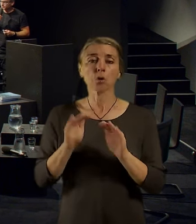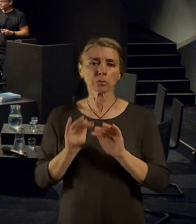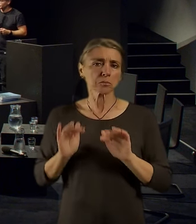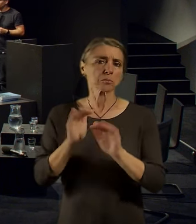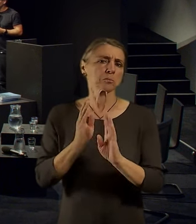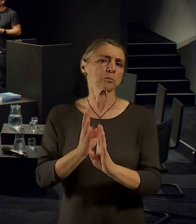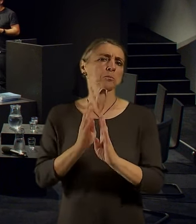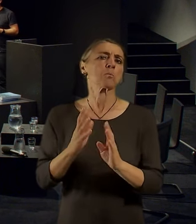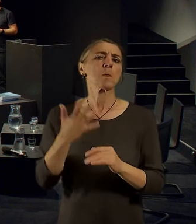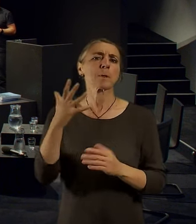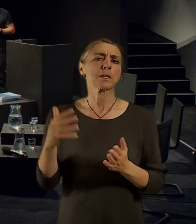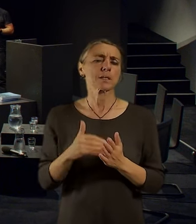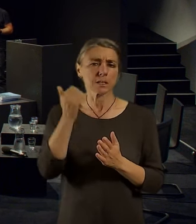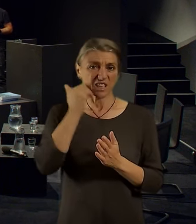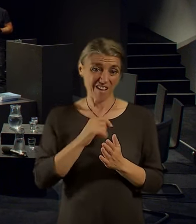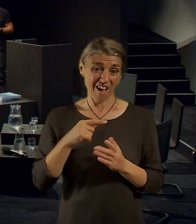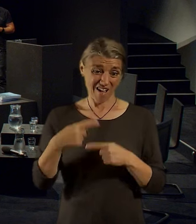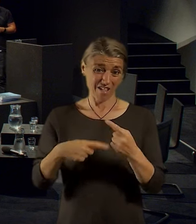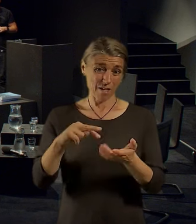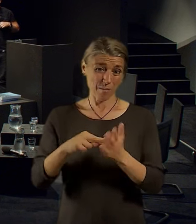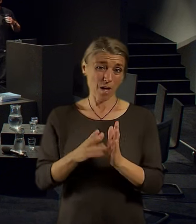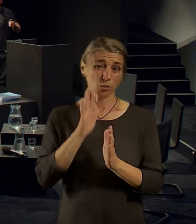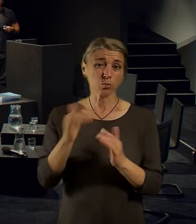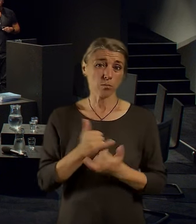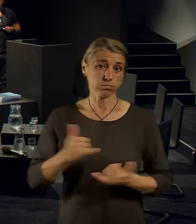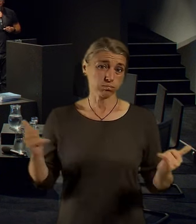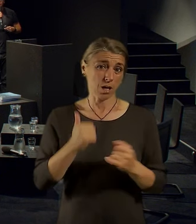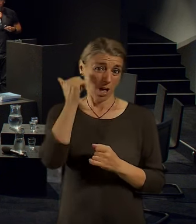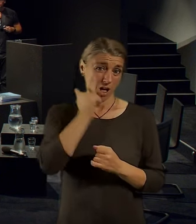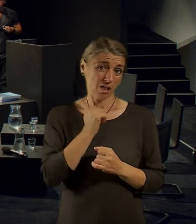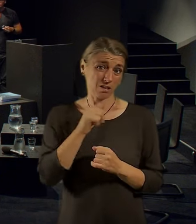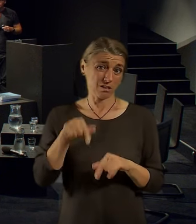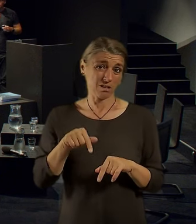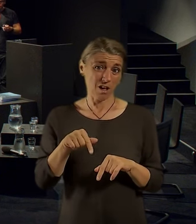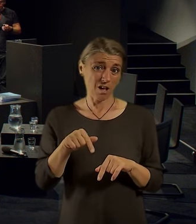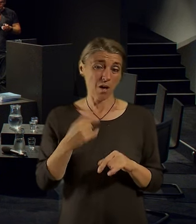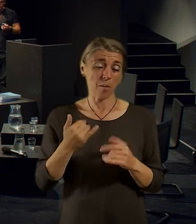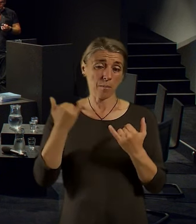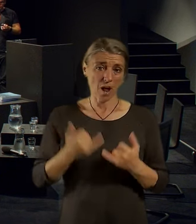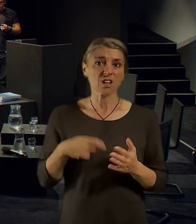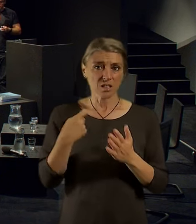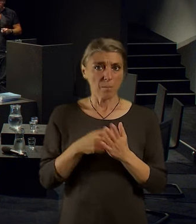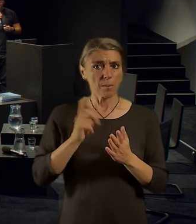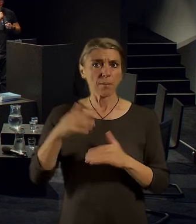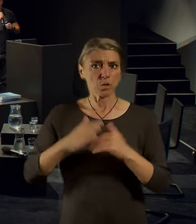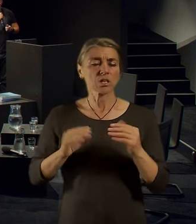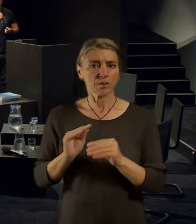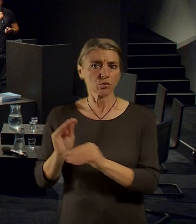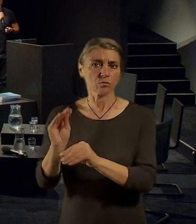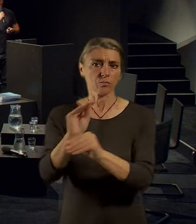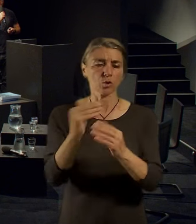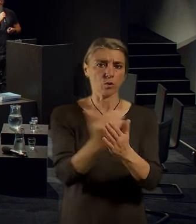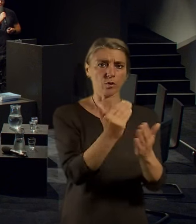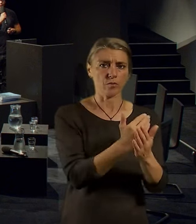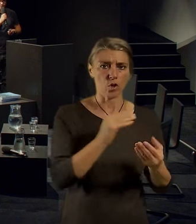samozřejmě, jak se bude navyšovat počet obyvatel v Praze, tak s tím by se měly růst nové obchody, protože samozřejmě lidé